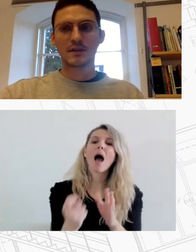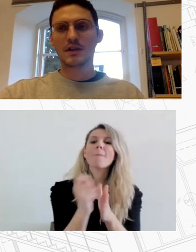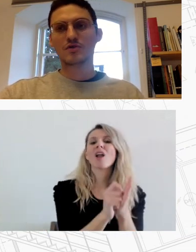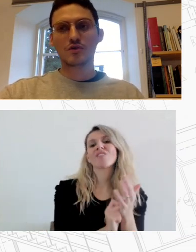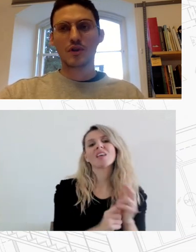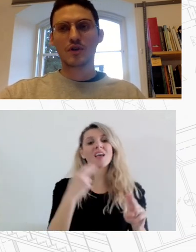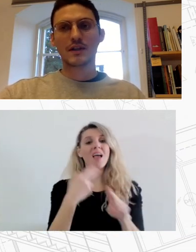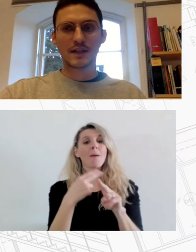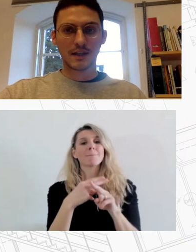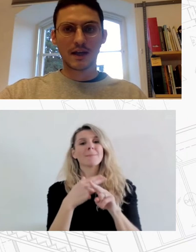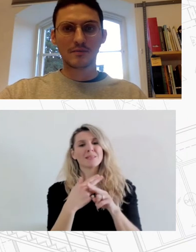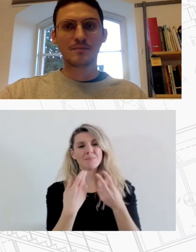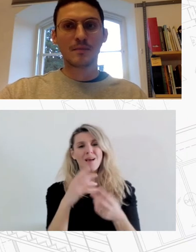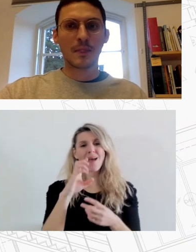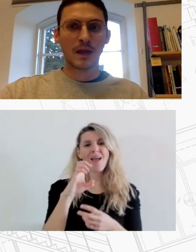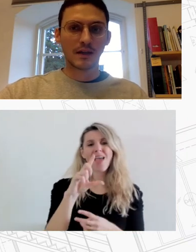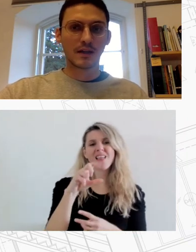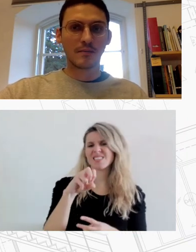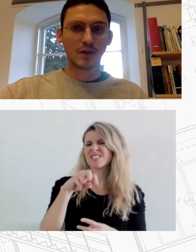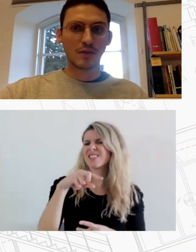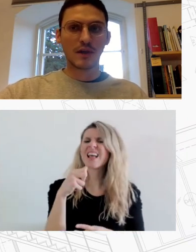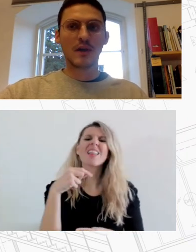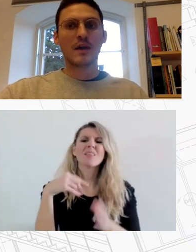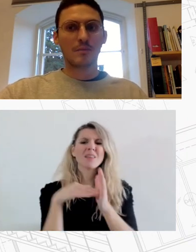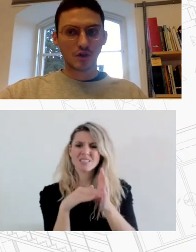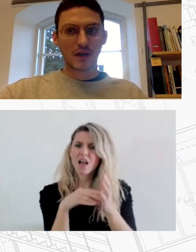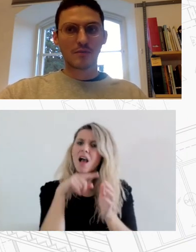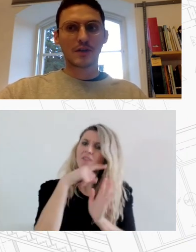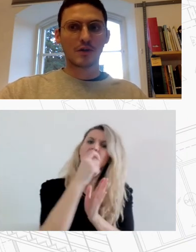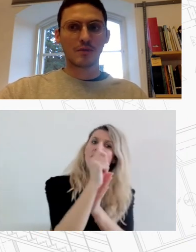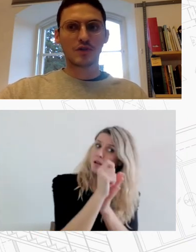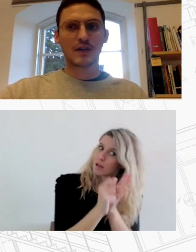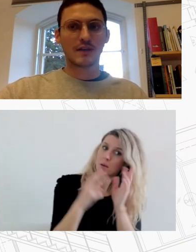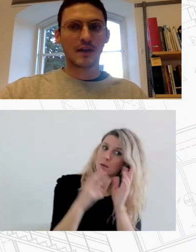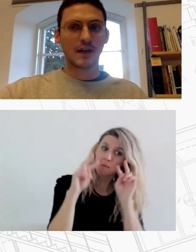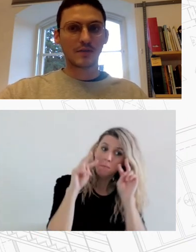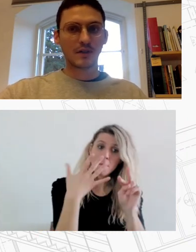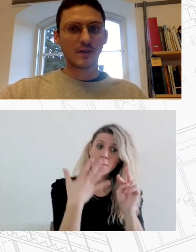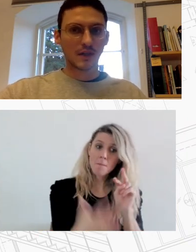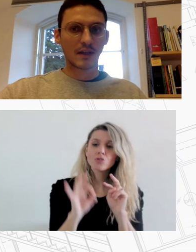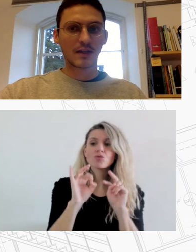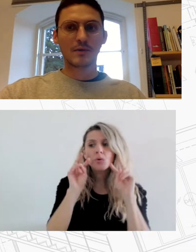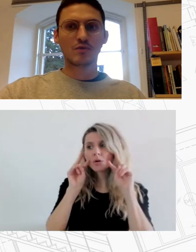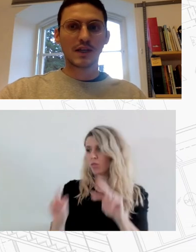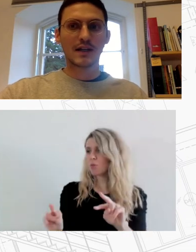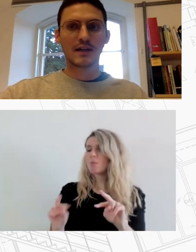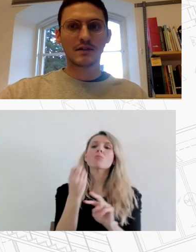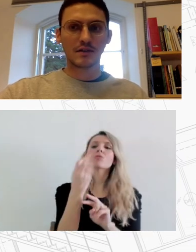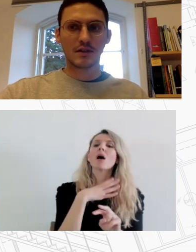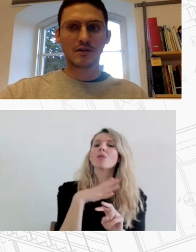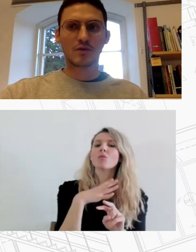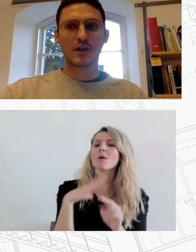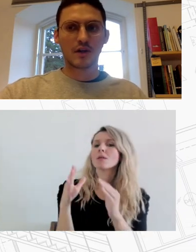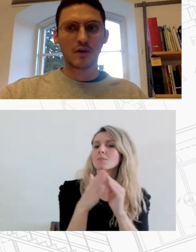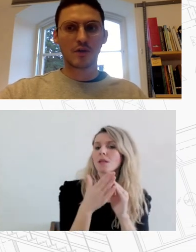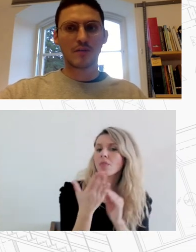μας κυρίως του 2011 για να εκτιμήσουμε πώς οι άνθρωποι αντιμετωπίζουν στεγαστική έλλειψη και για να εκτιμήσουμε την κατάσταση